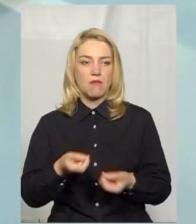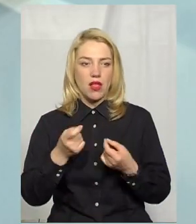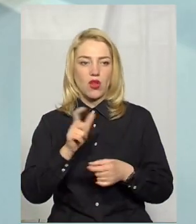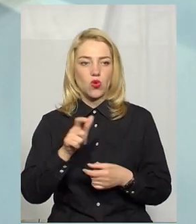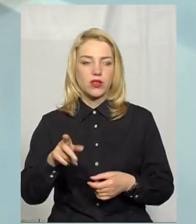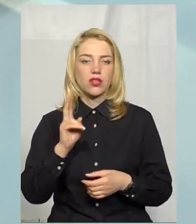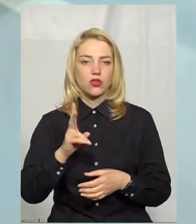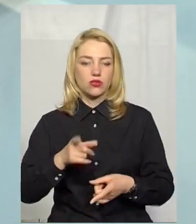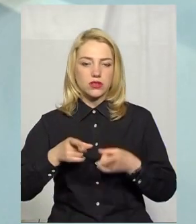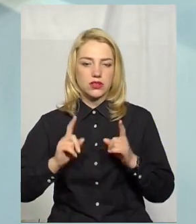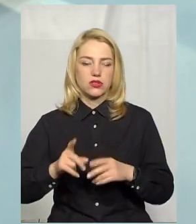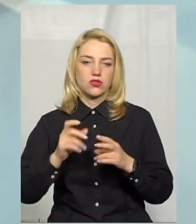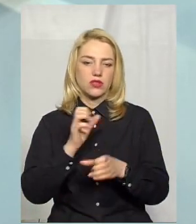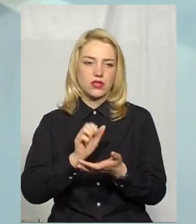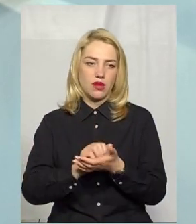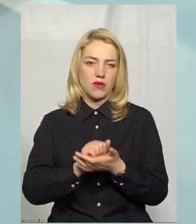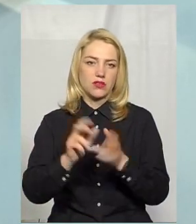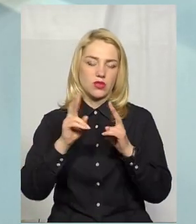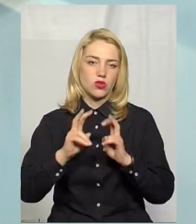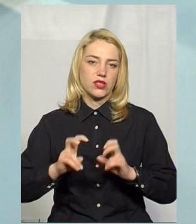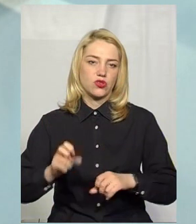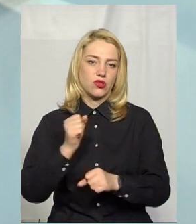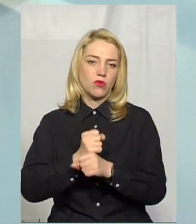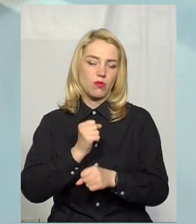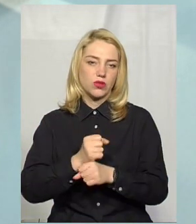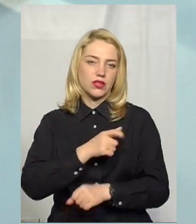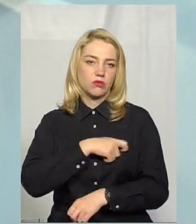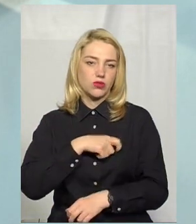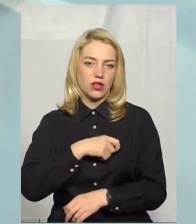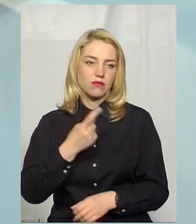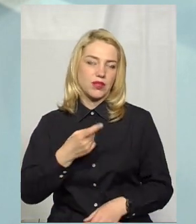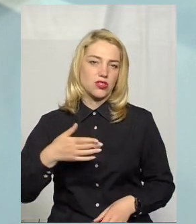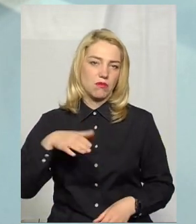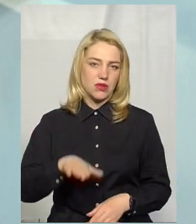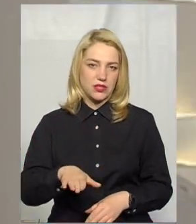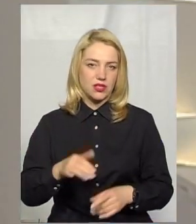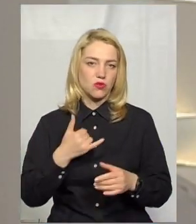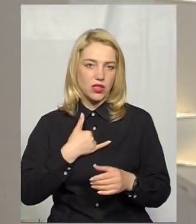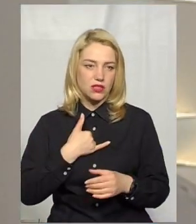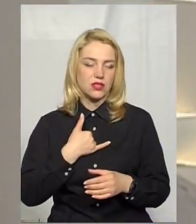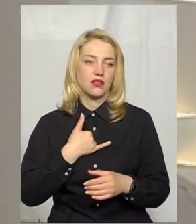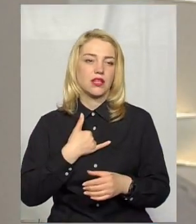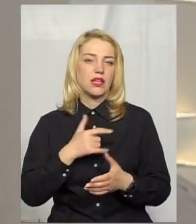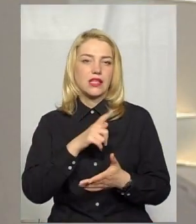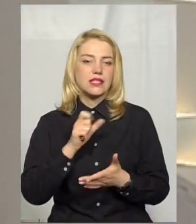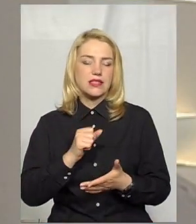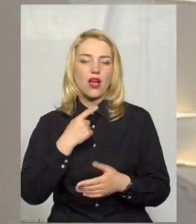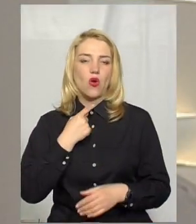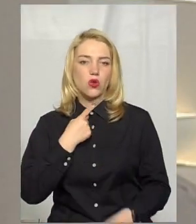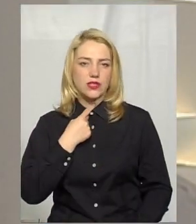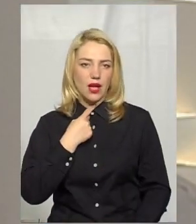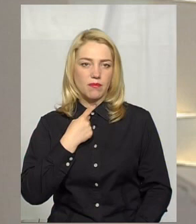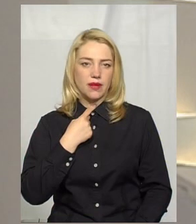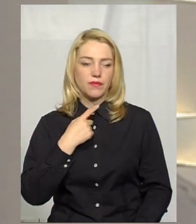дійсно займаються дослідженням роботи депутатів Тут перше місце у нас за голосами